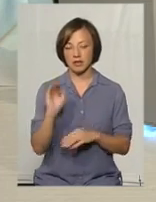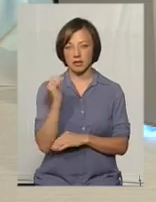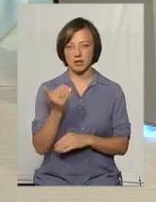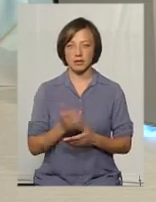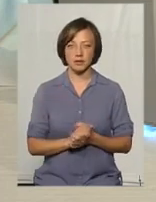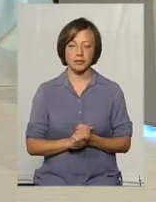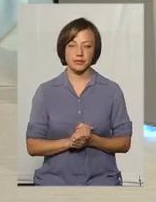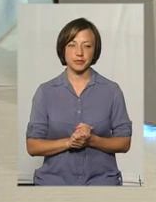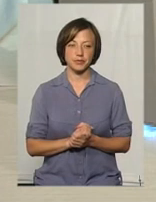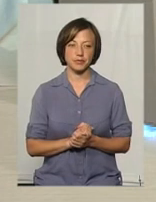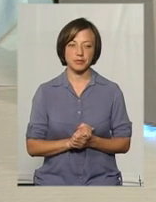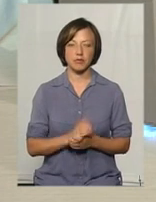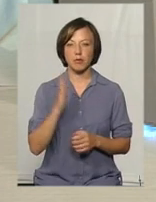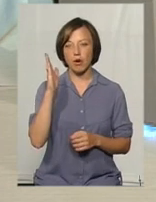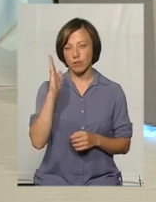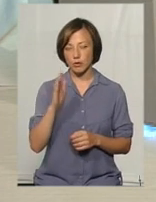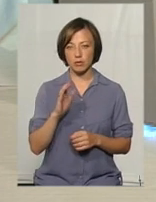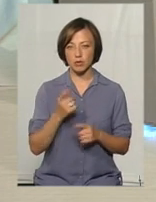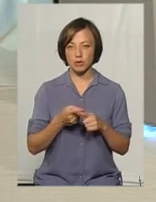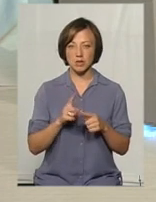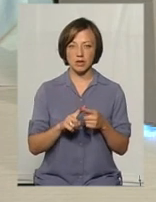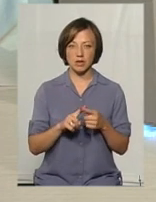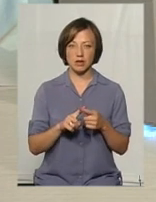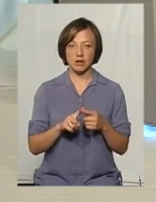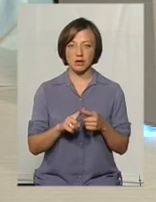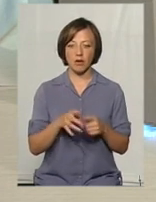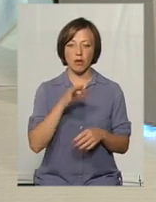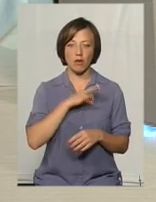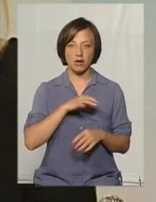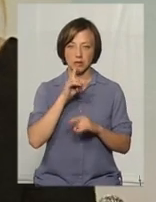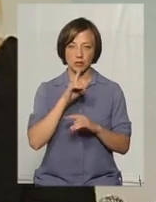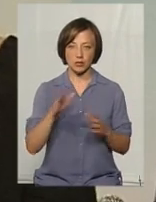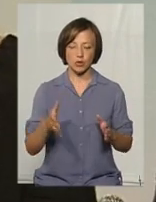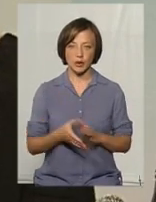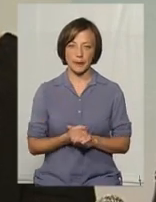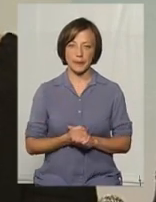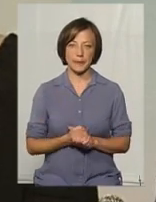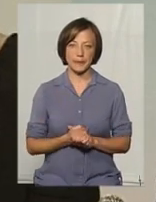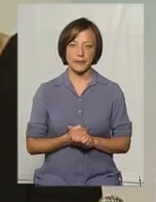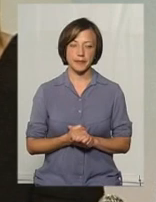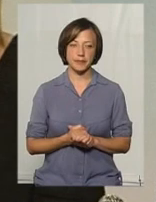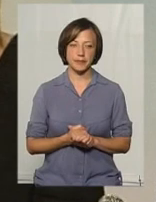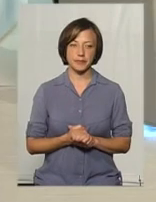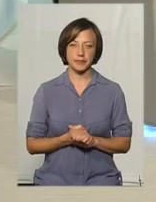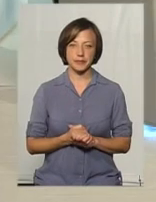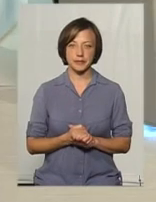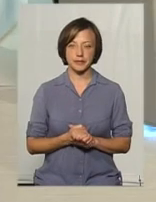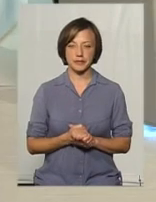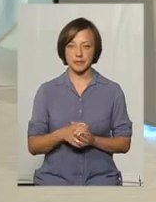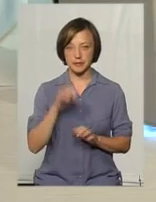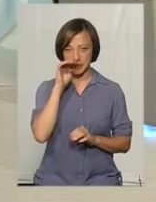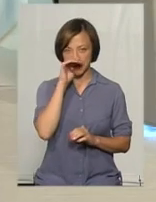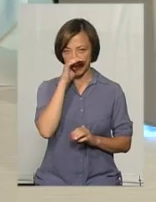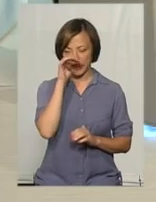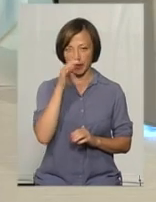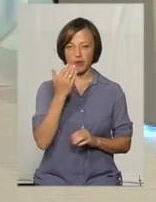ведмежа послуга. В майбутньому вона десь в знаки про себе знати. Пані Анну, Ви зачікули таку дуже